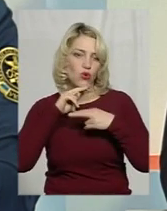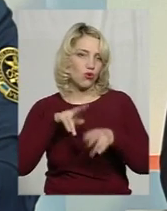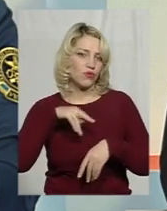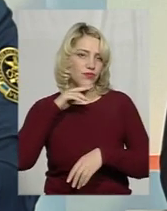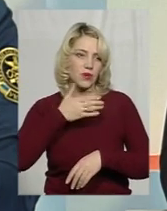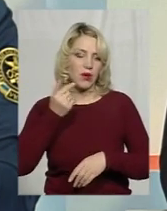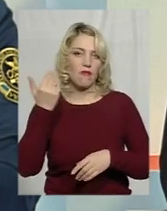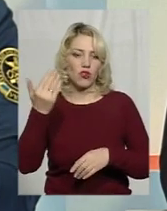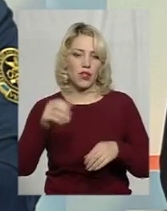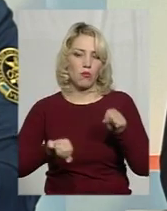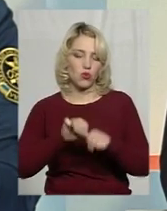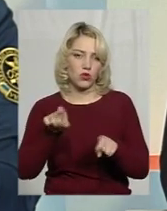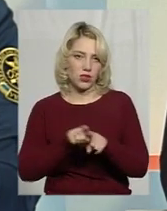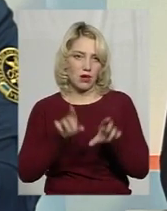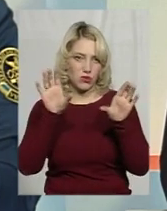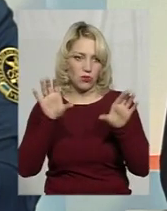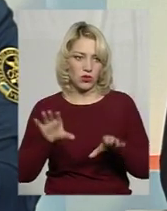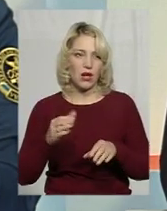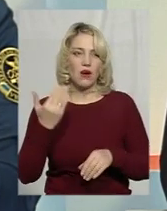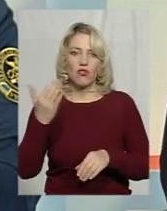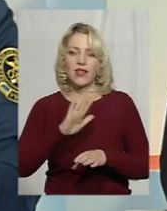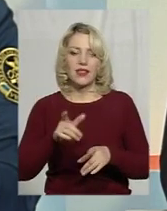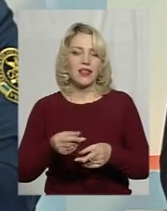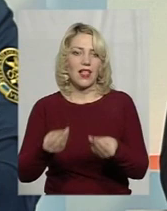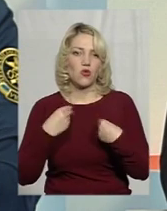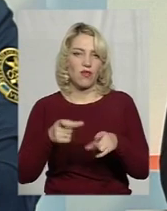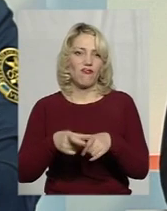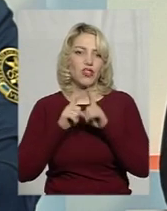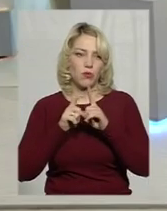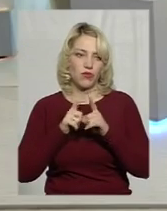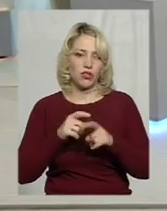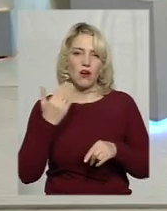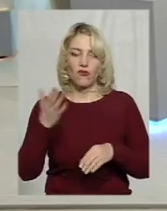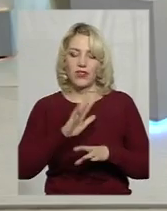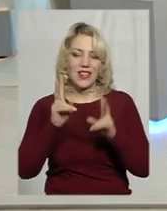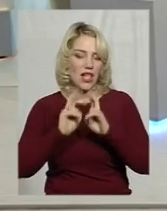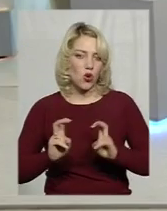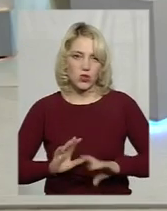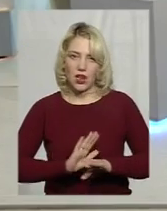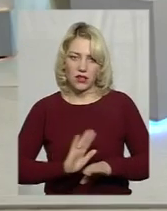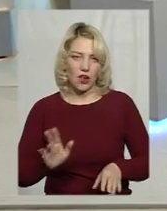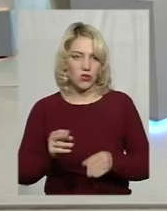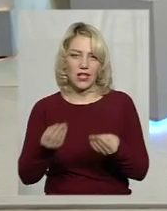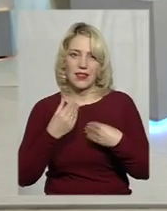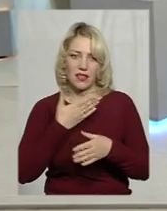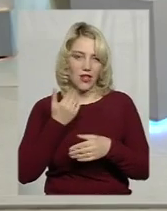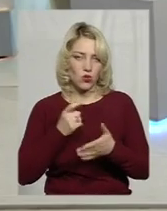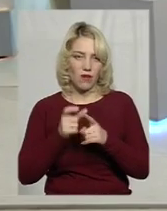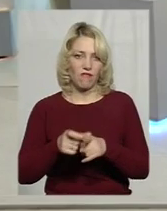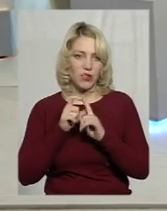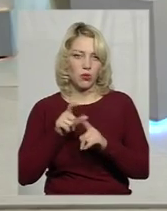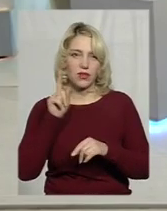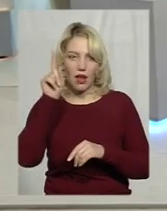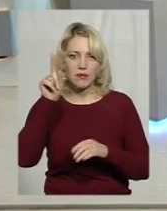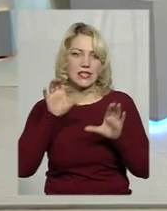Вони порушують так само законодавство, навіть не дають відповідь. Вони, по-перше, не розглядають, по-друге, не дають відповідь. там законодавство не